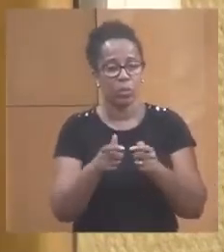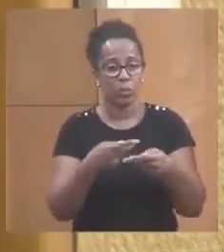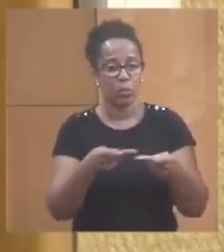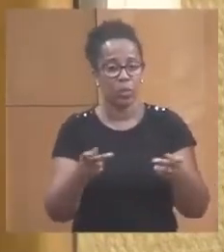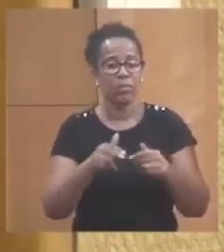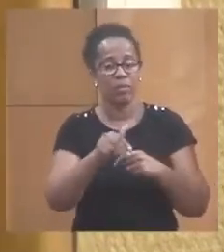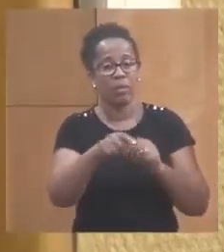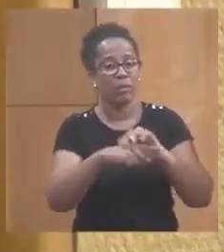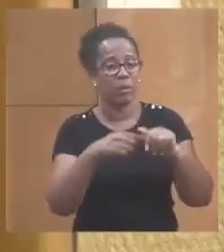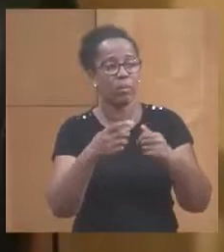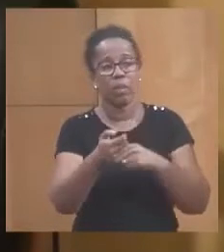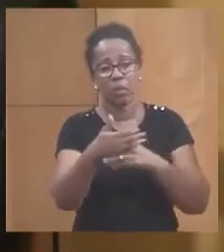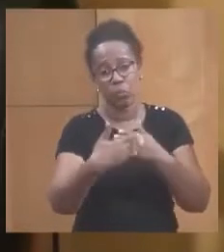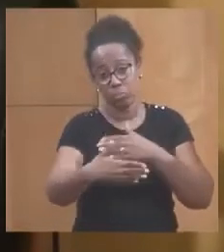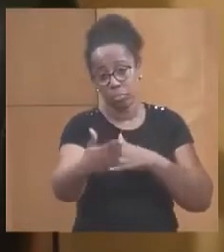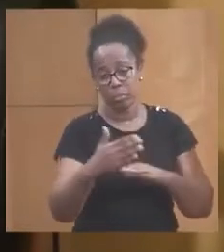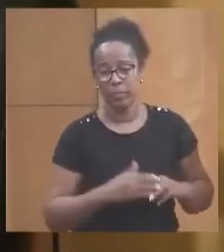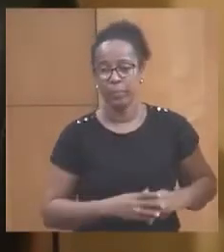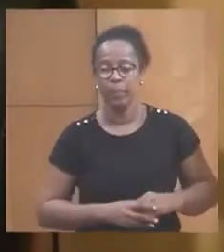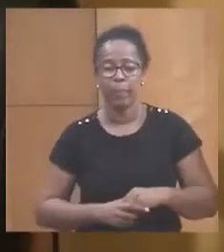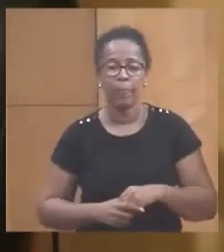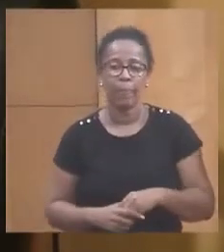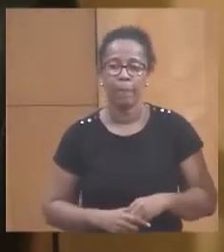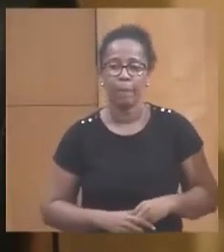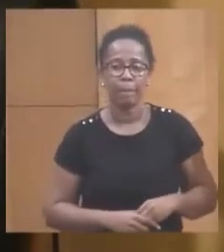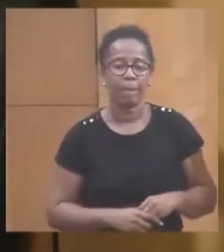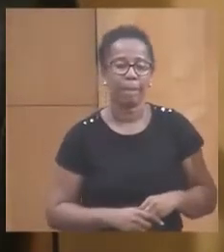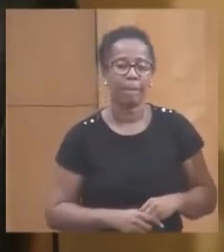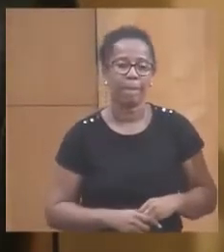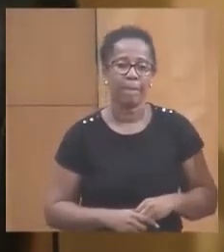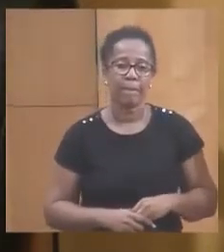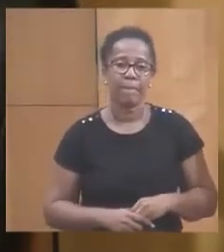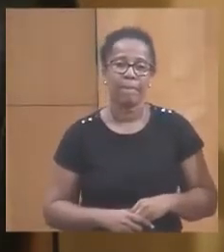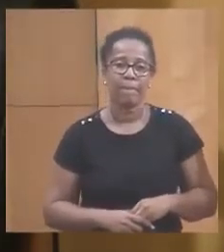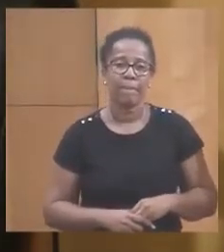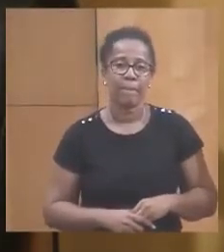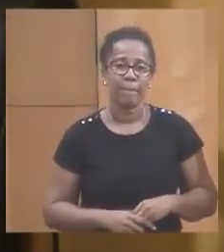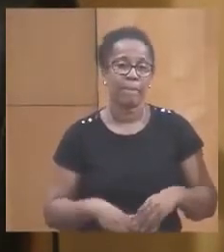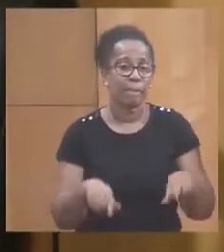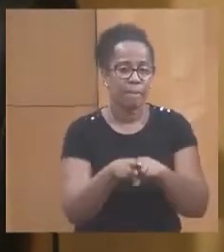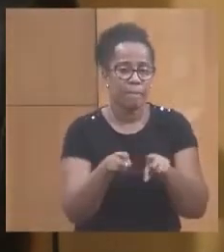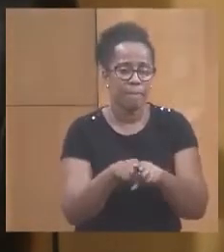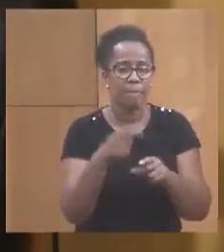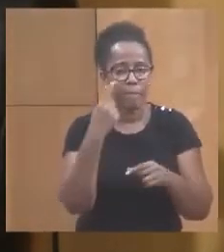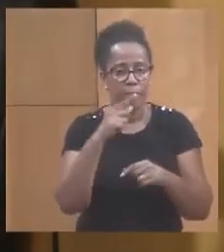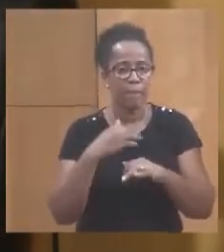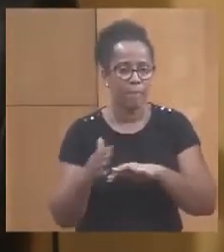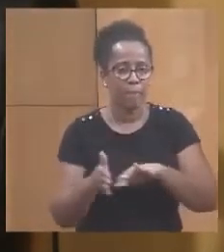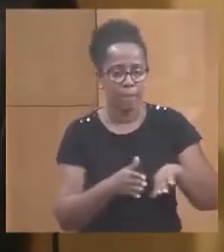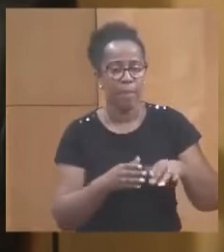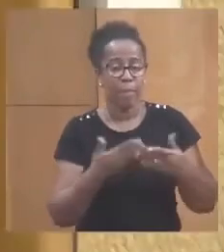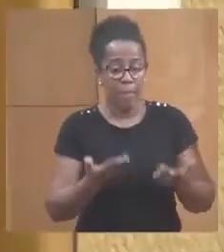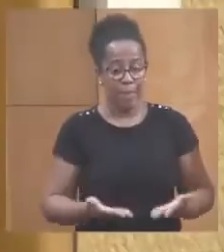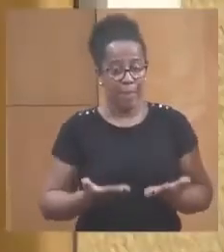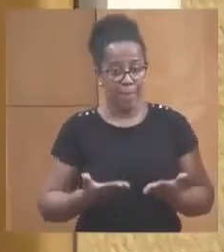lancée prochainement. Bien. De même, ça c'est pour la machine alors maintenant, c'est vrai,